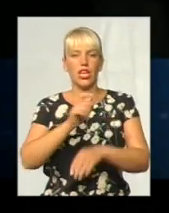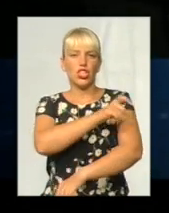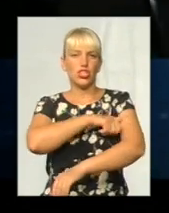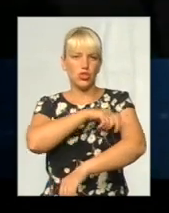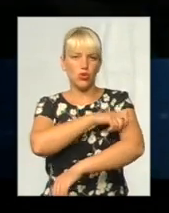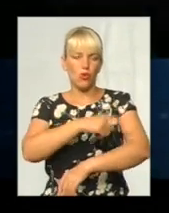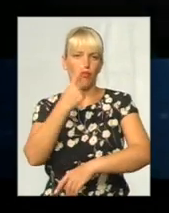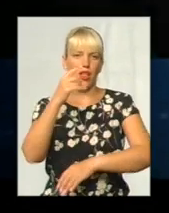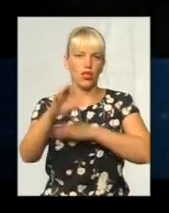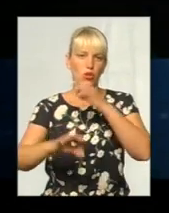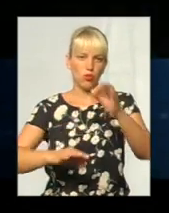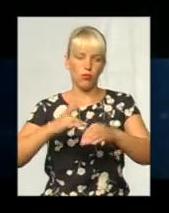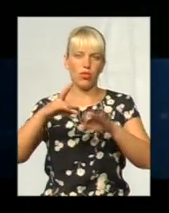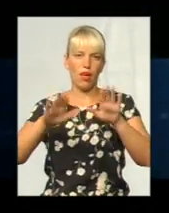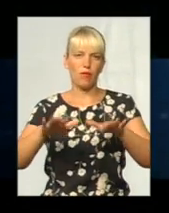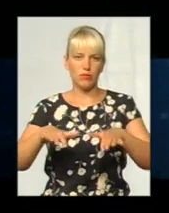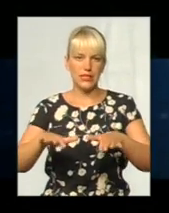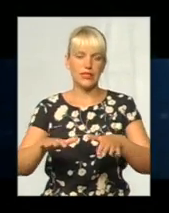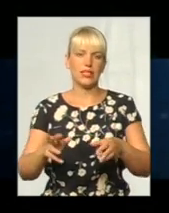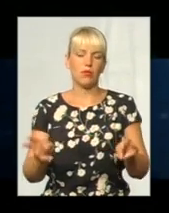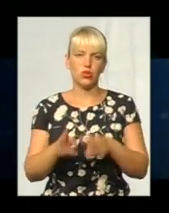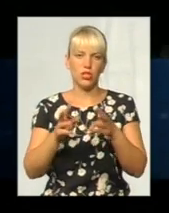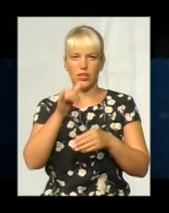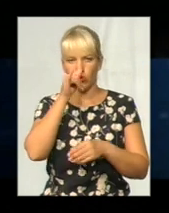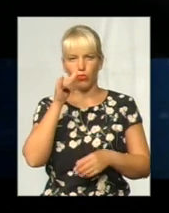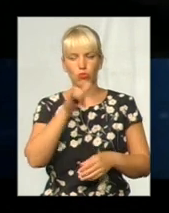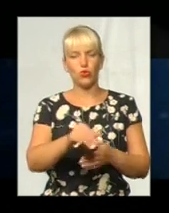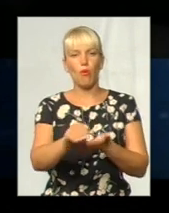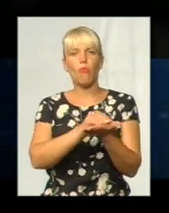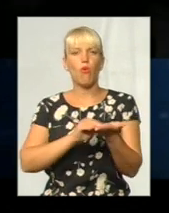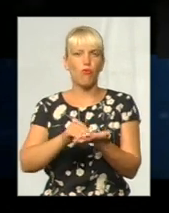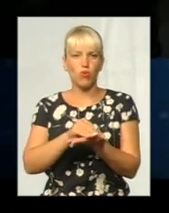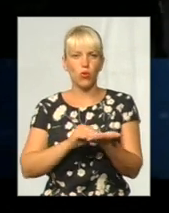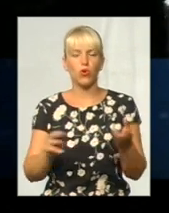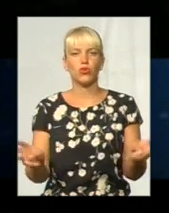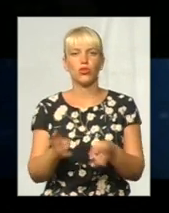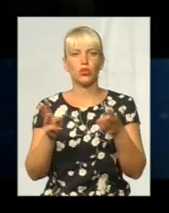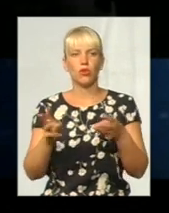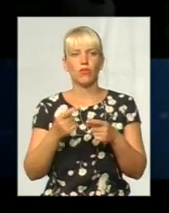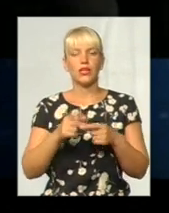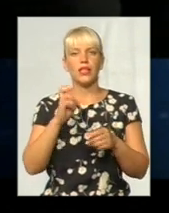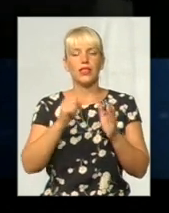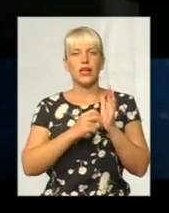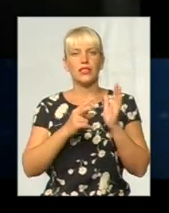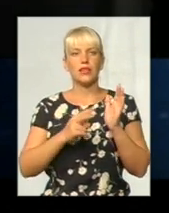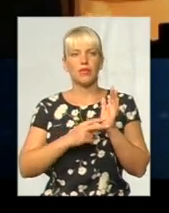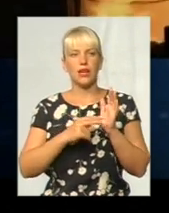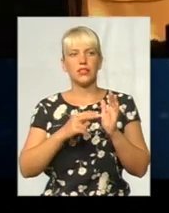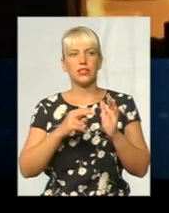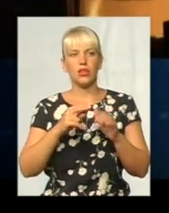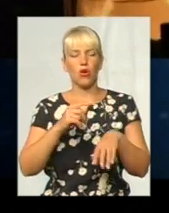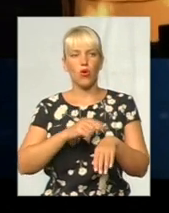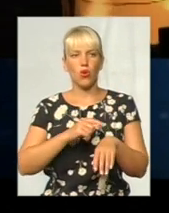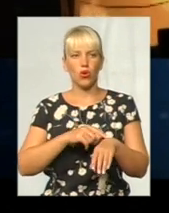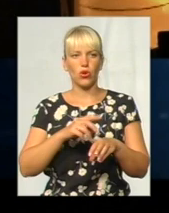на місці цієї пожежі для недопущення повторного загорання. Всього залучалося 51 рятувальник на 17 одиницях пожежної та спеціальної